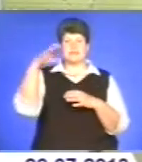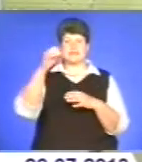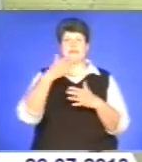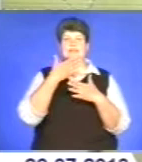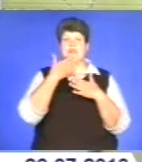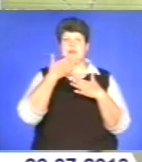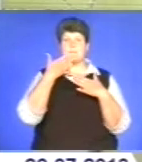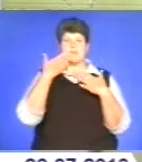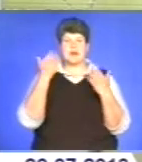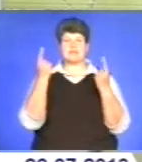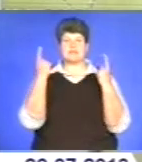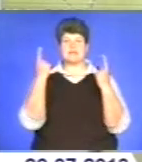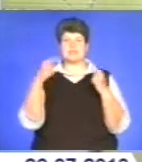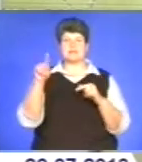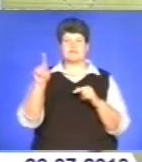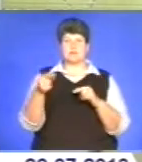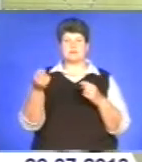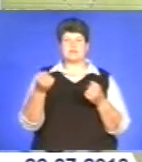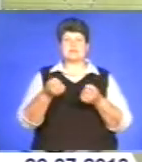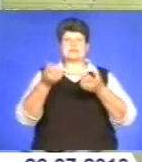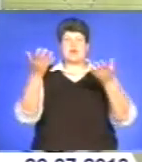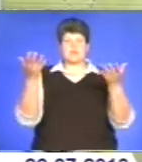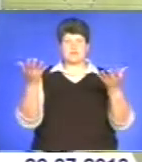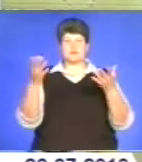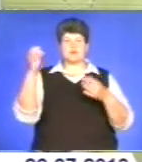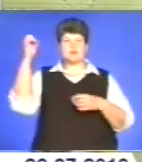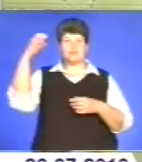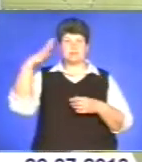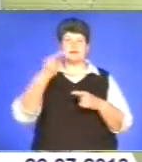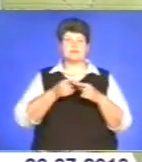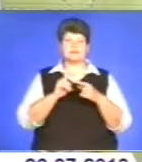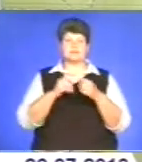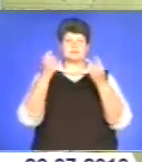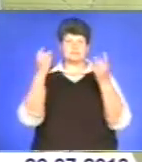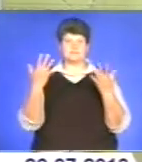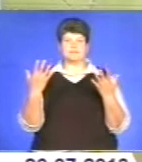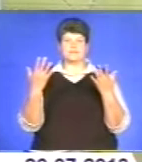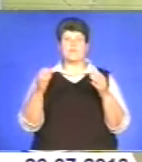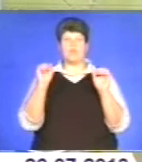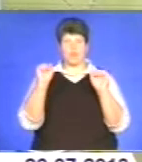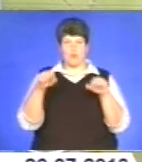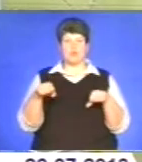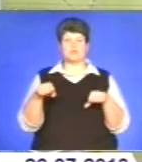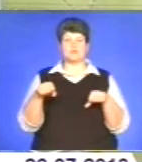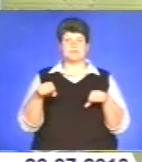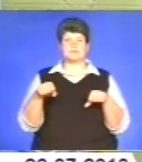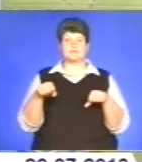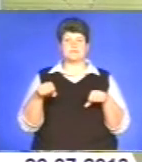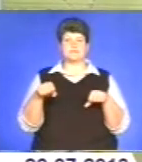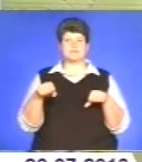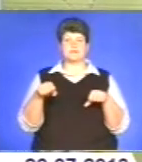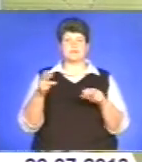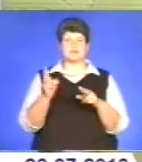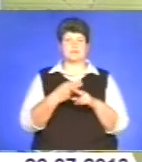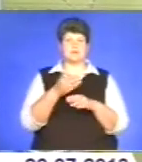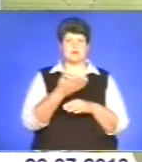вимог щодо яскравості освітлення, тому що це декоративне освітлення, водночасно можна обійтися без